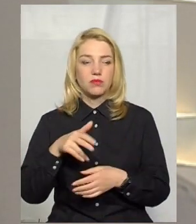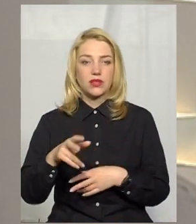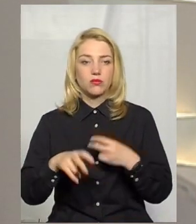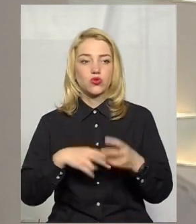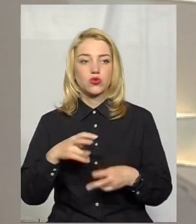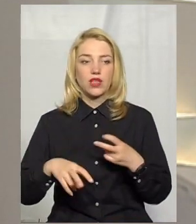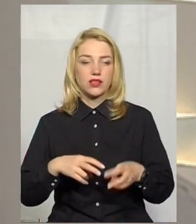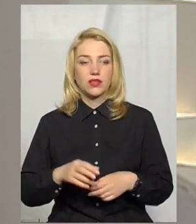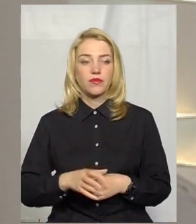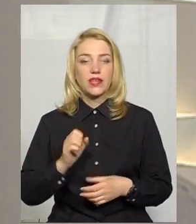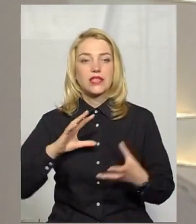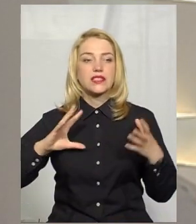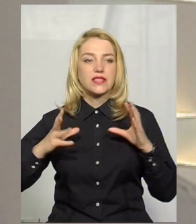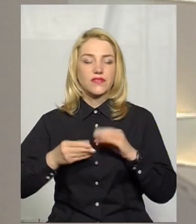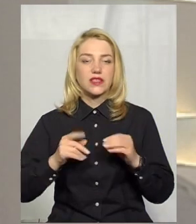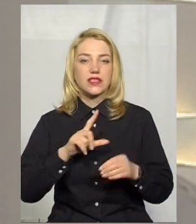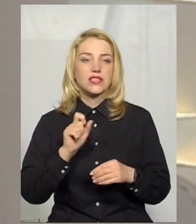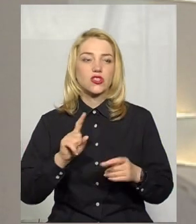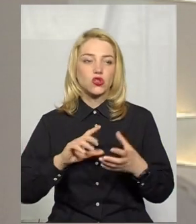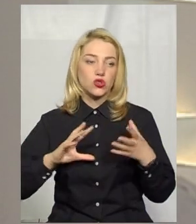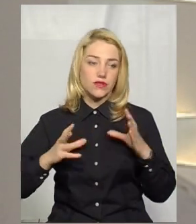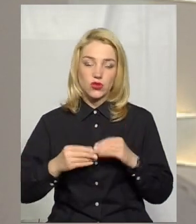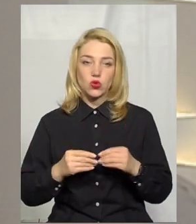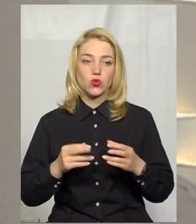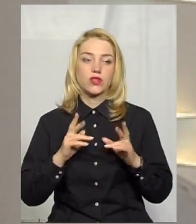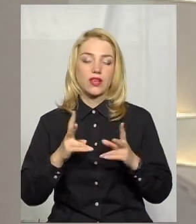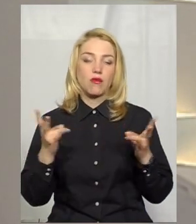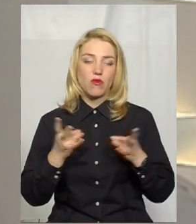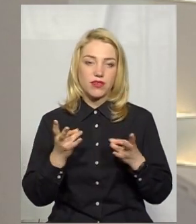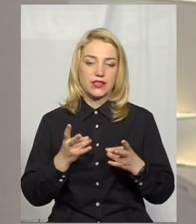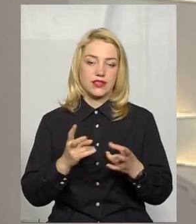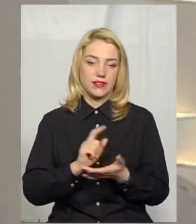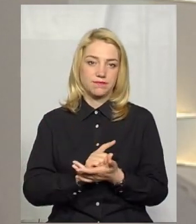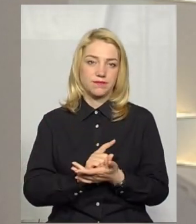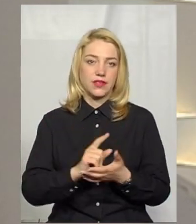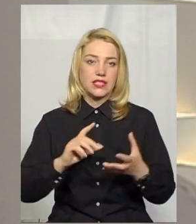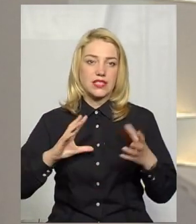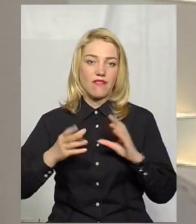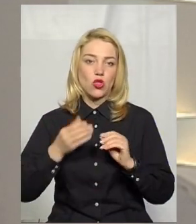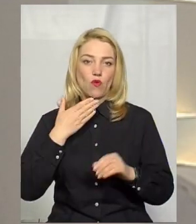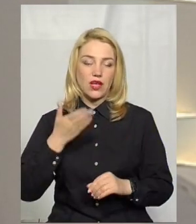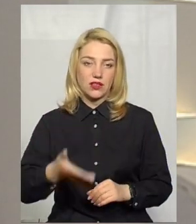А звіти? За що звітують, як звітують, як повинні, як є насправді?